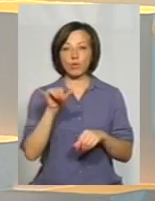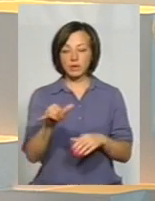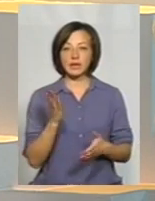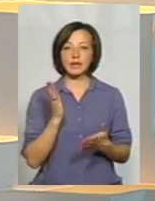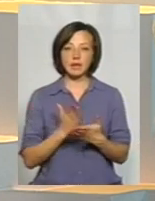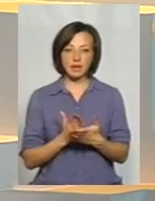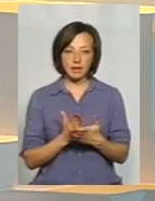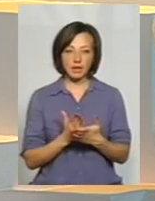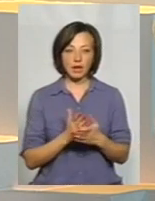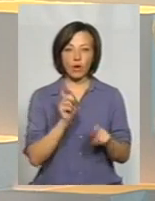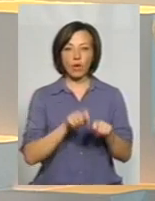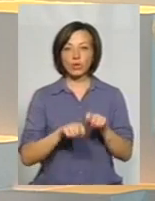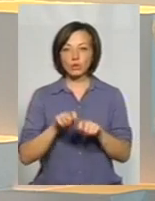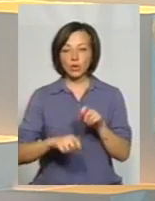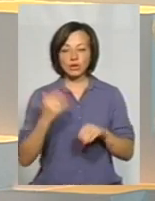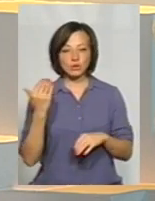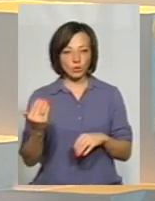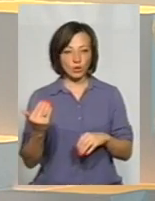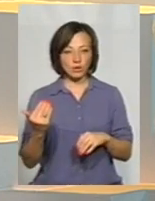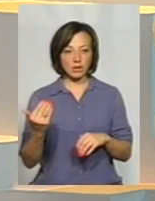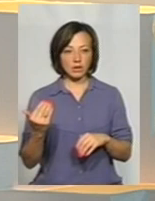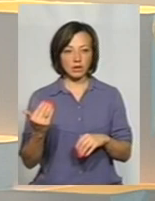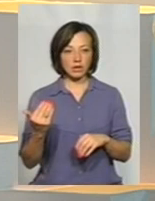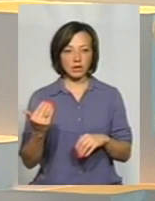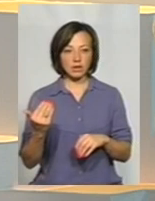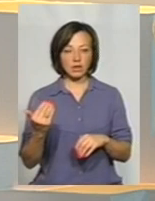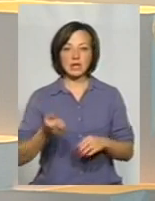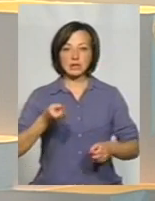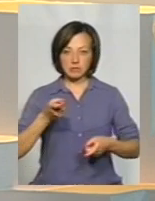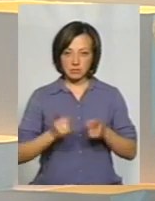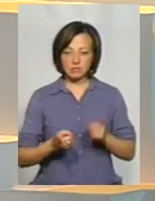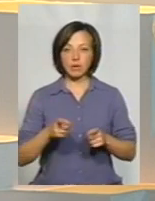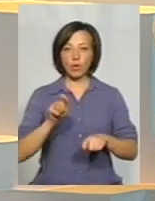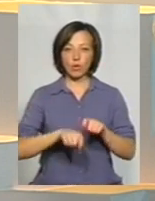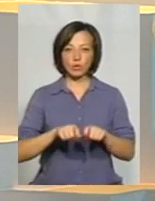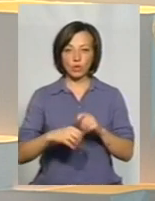контроль зі сторони, будемо говорити, дієвий контроль зі сторони